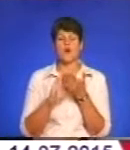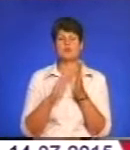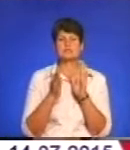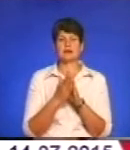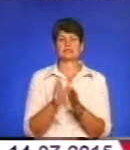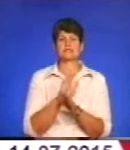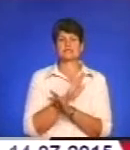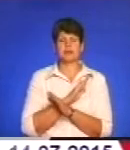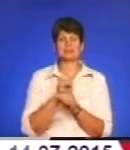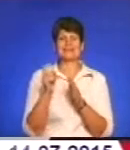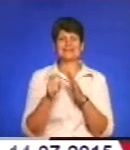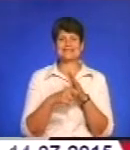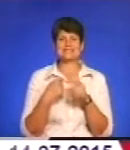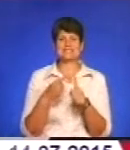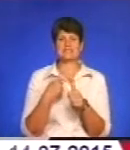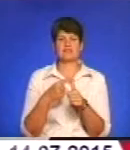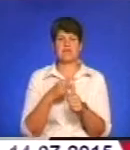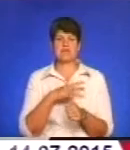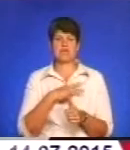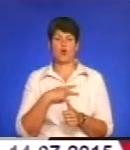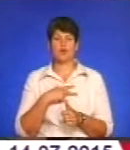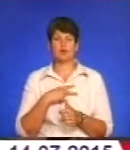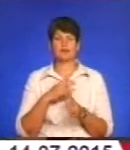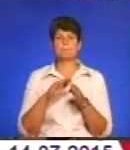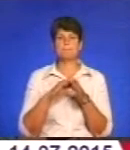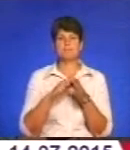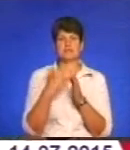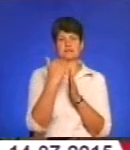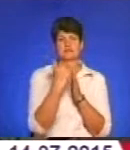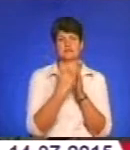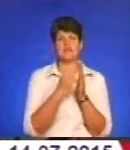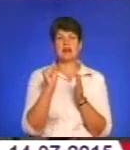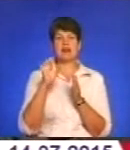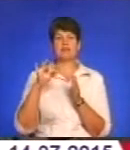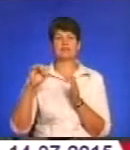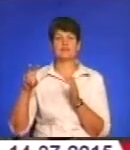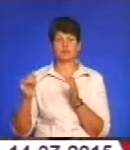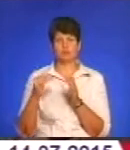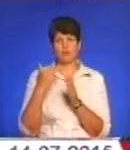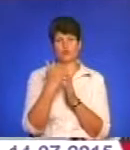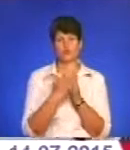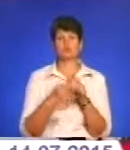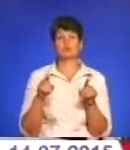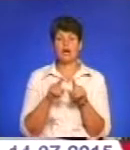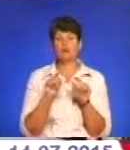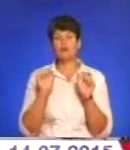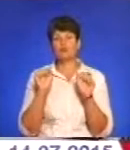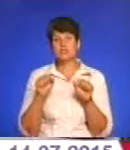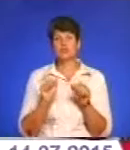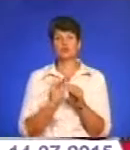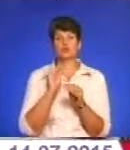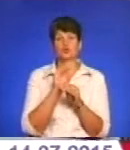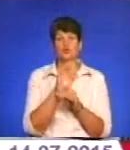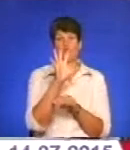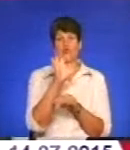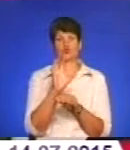загибелі та дізнатися про звання та нагороди. Прізвище розташовують в алфавітному порядку. Також по можливості додадуть фото